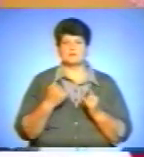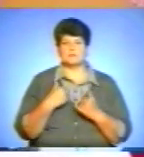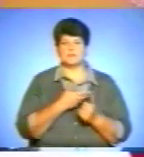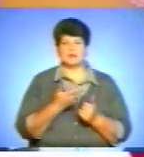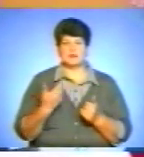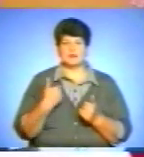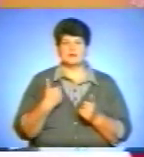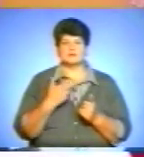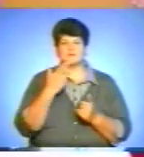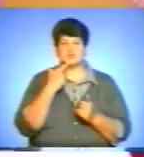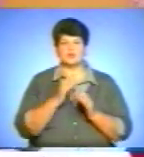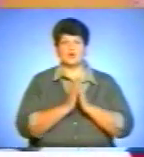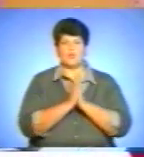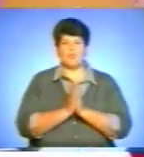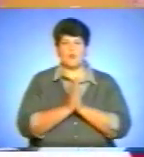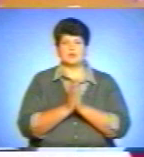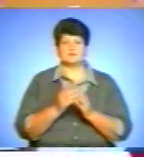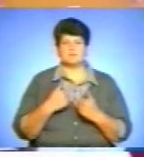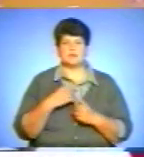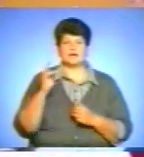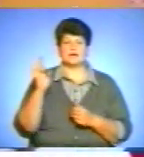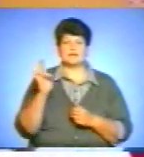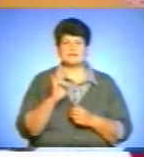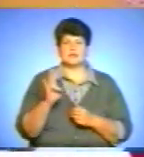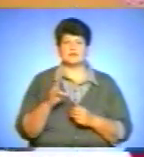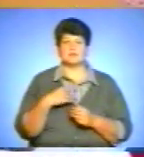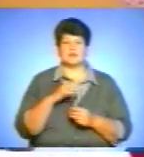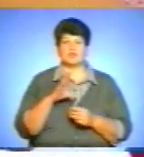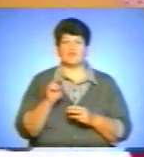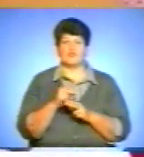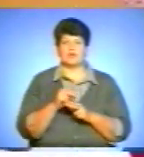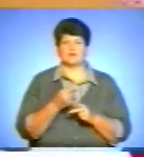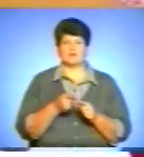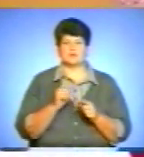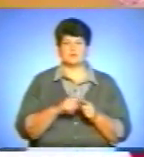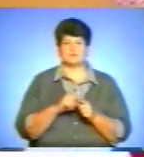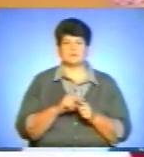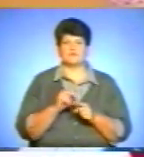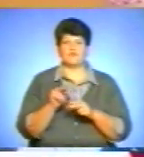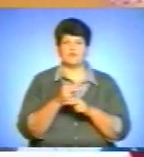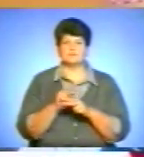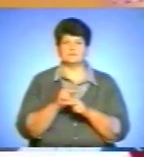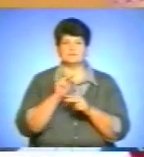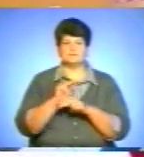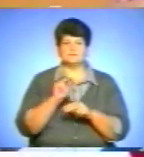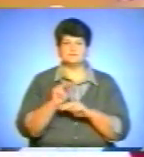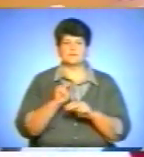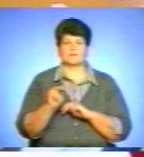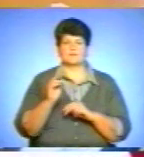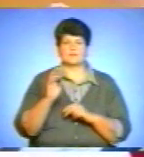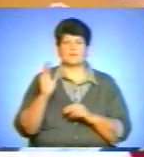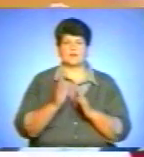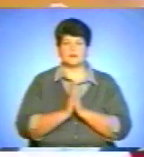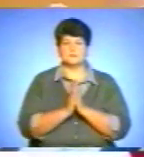звичайно, мовимося, бо ми є християни, ми виховані тим духом. Так що ми не забуваємо ніколи, що